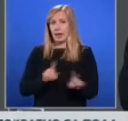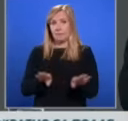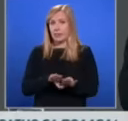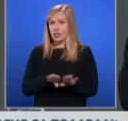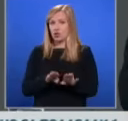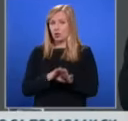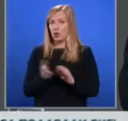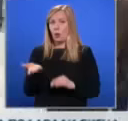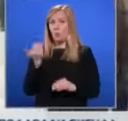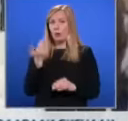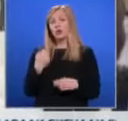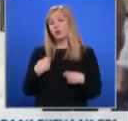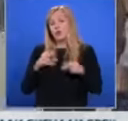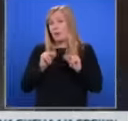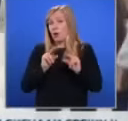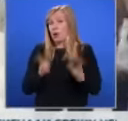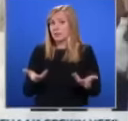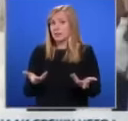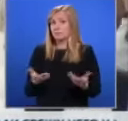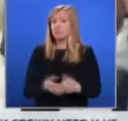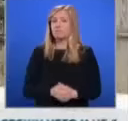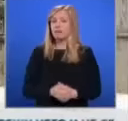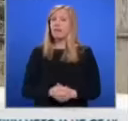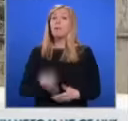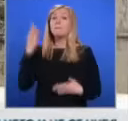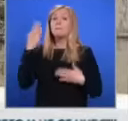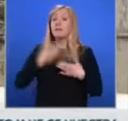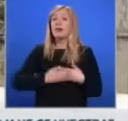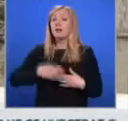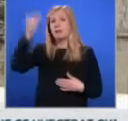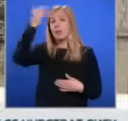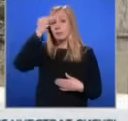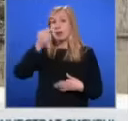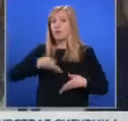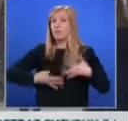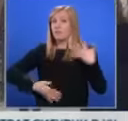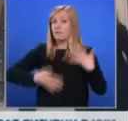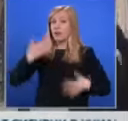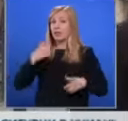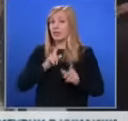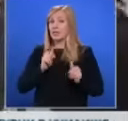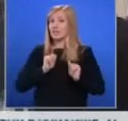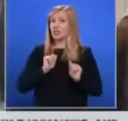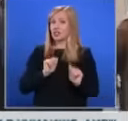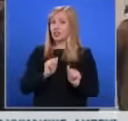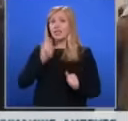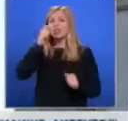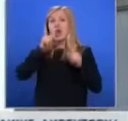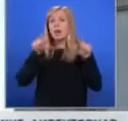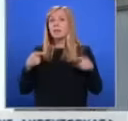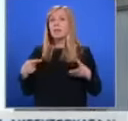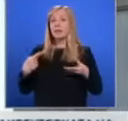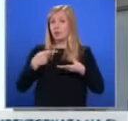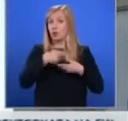са били. Това му казах. Според нашите институции, правата на българите в Р.С. Македония остават незащитени, жалбите им до институциите в